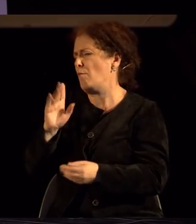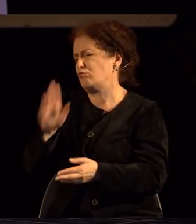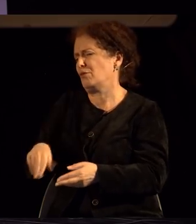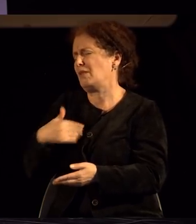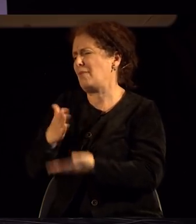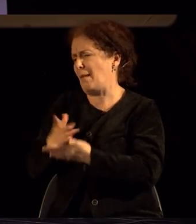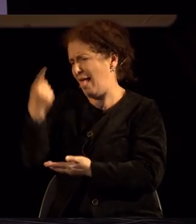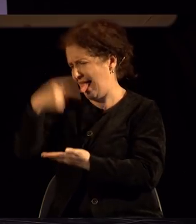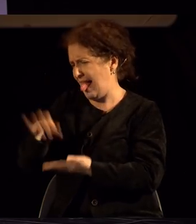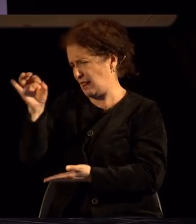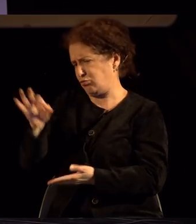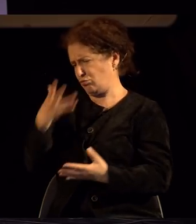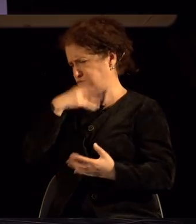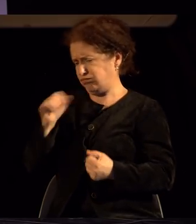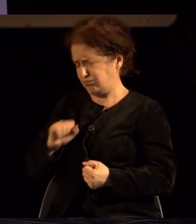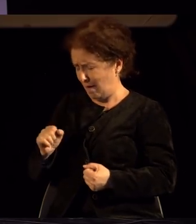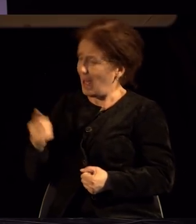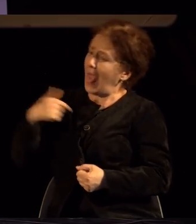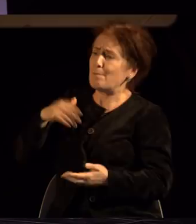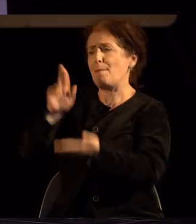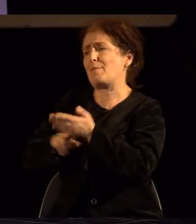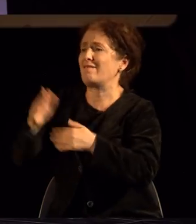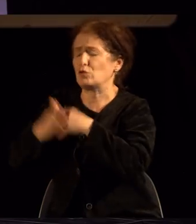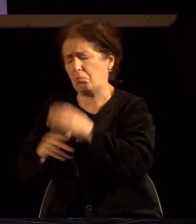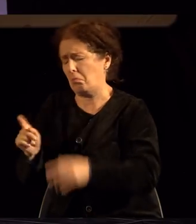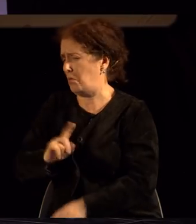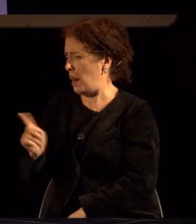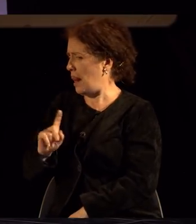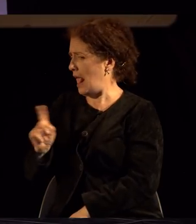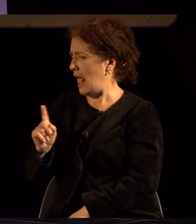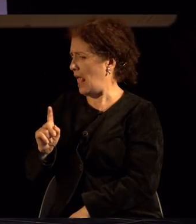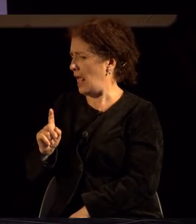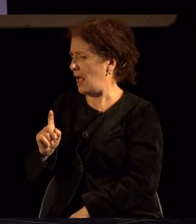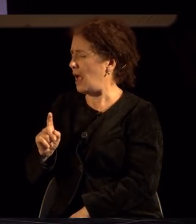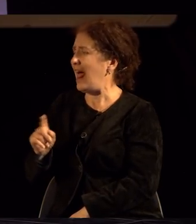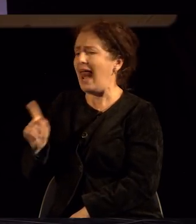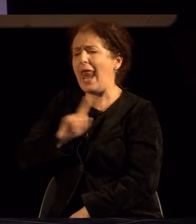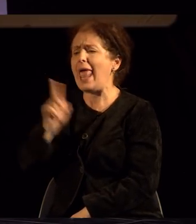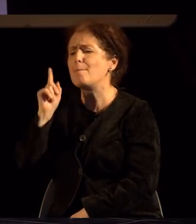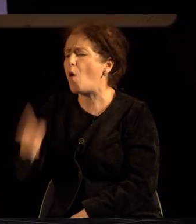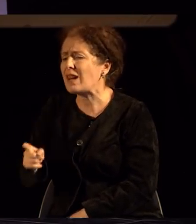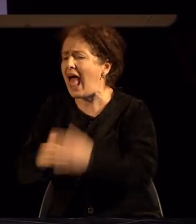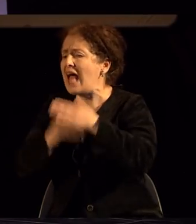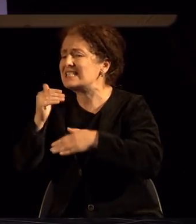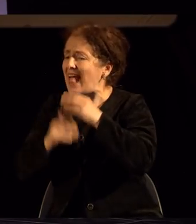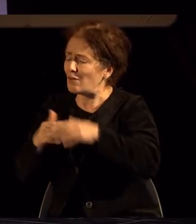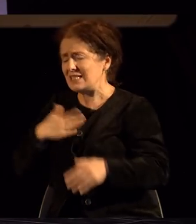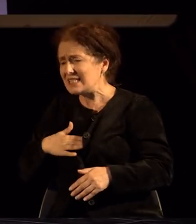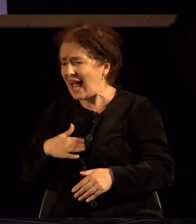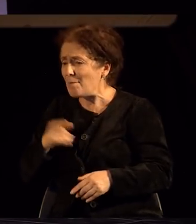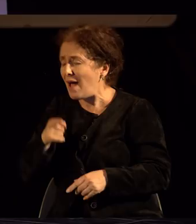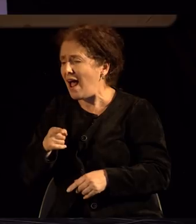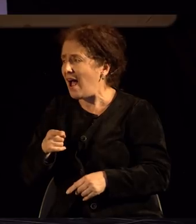имам право на задоволство не море задоволството да биде